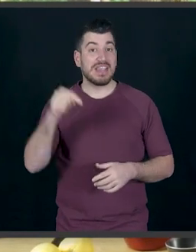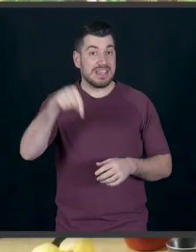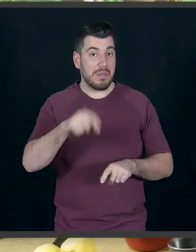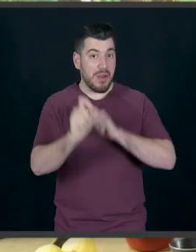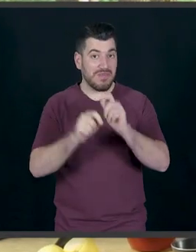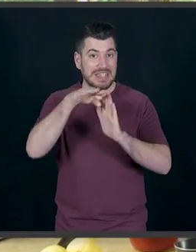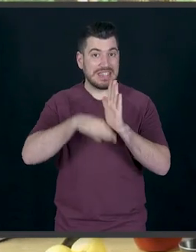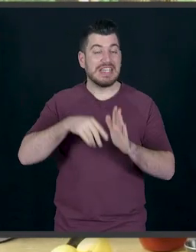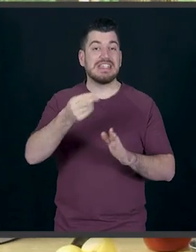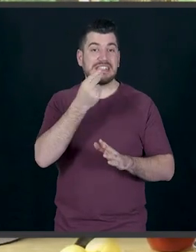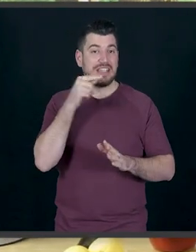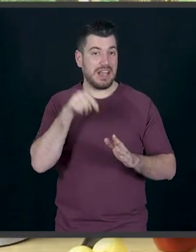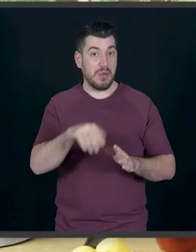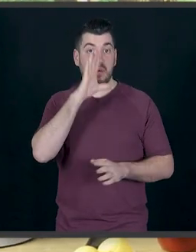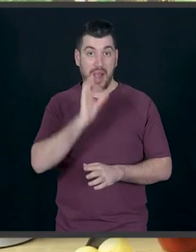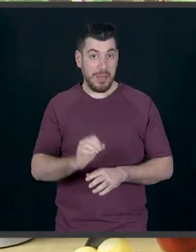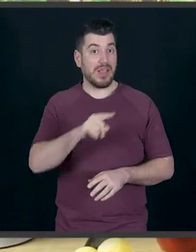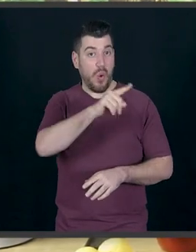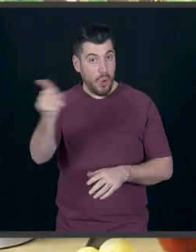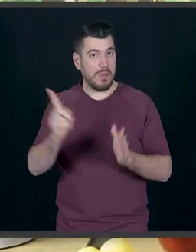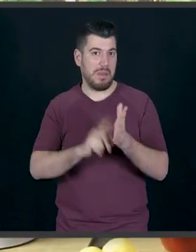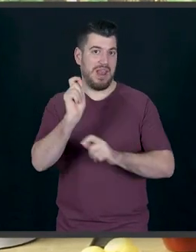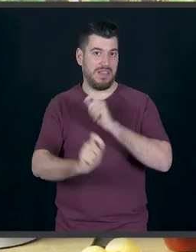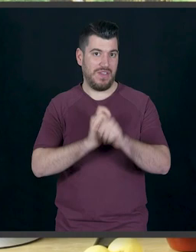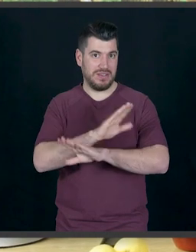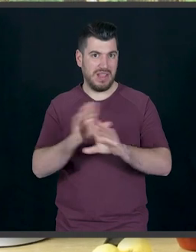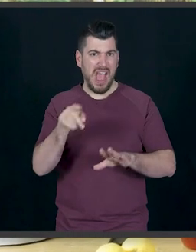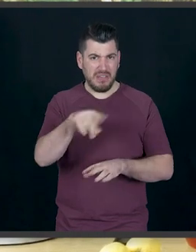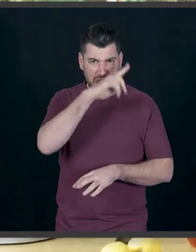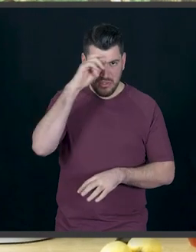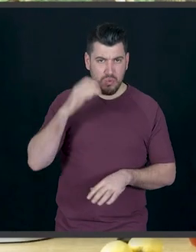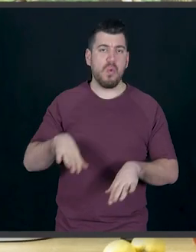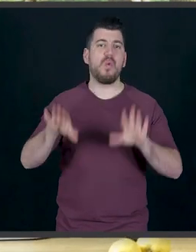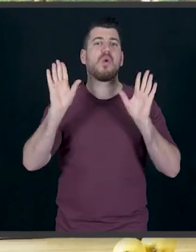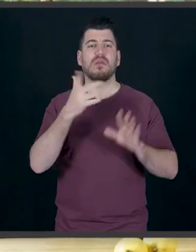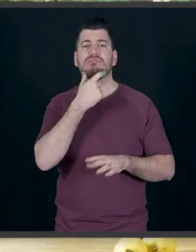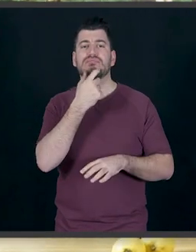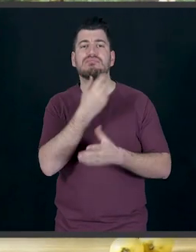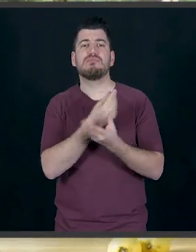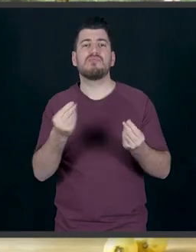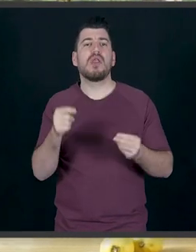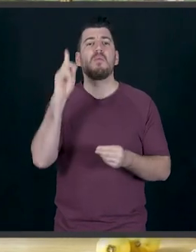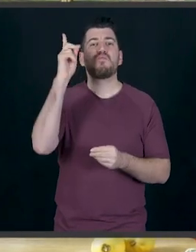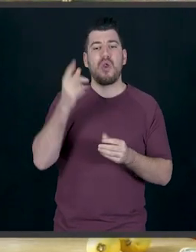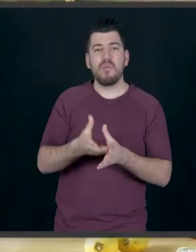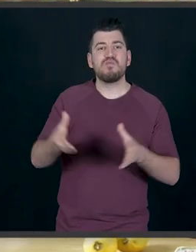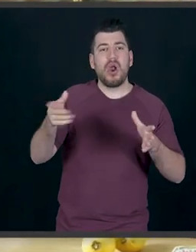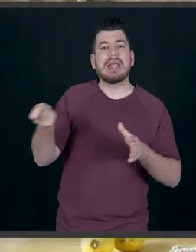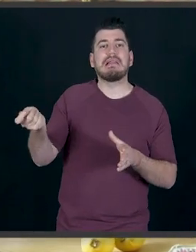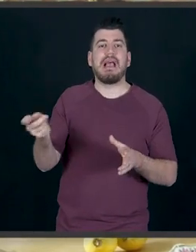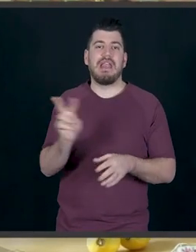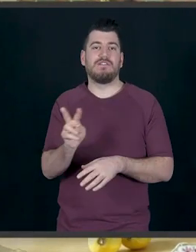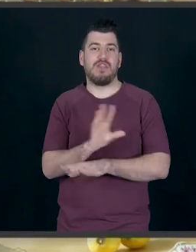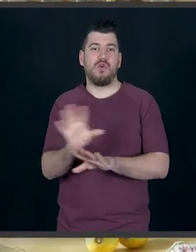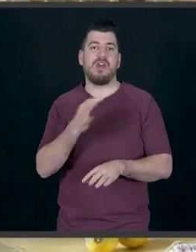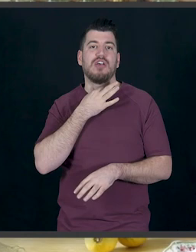ετοιμάσει μια συνταγή Που πραγματικά θα την ετοιμάστε όλοι Γιατί δεν είναι κάτι δύσκολο Είναι κάτι που μπορούμε να φτιάξουμε μόνο με ένα μπολ Και ένα τηγανάκι